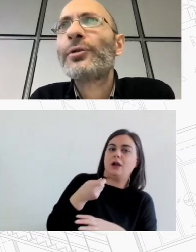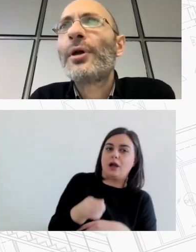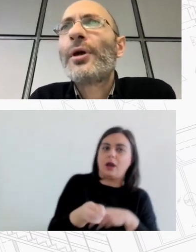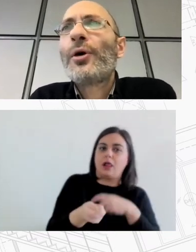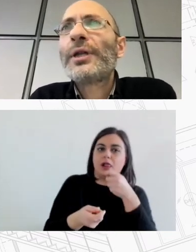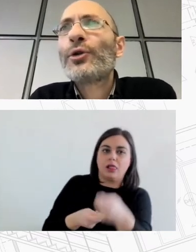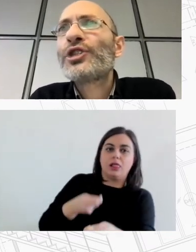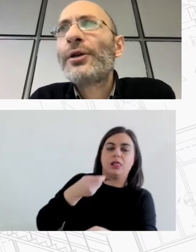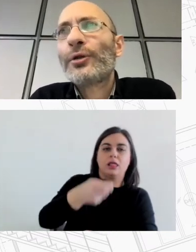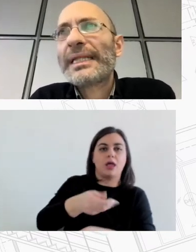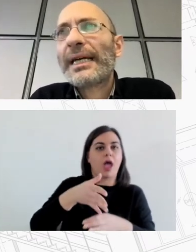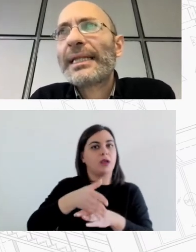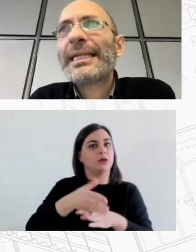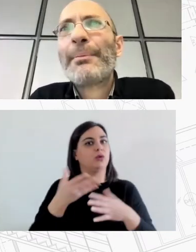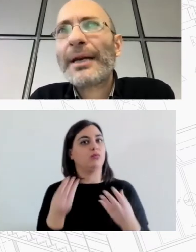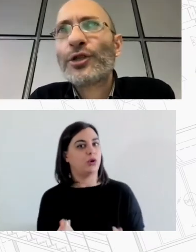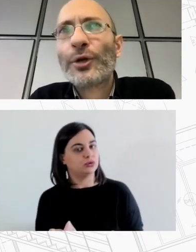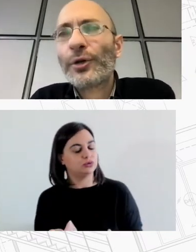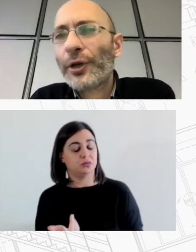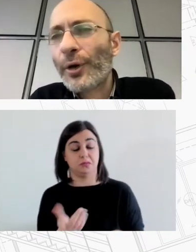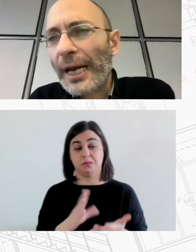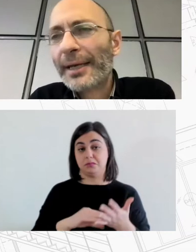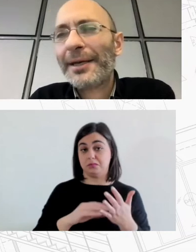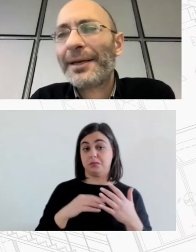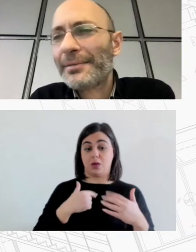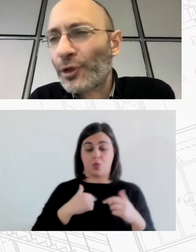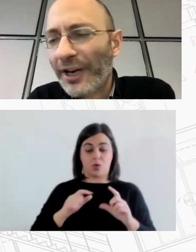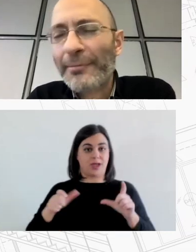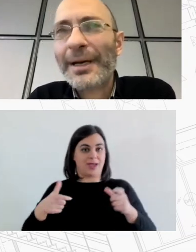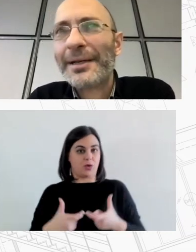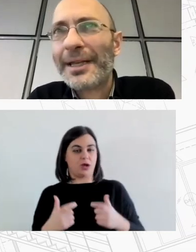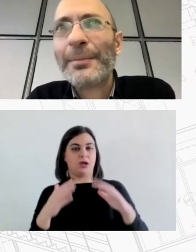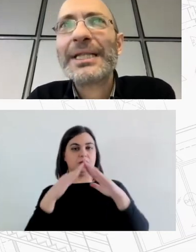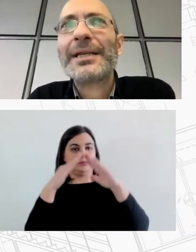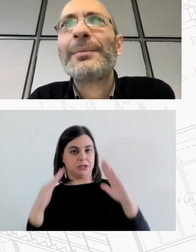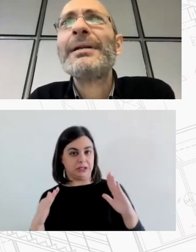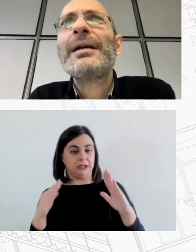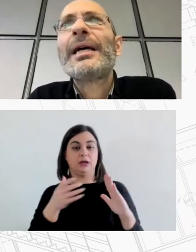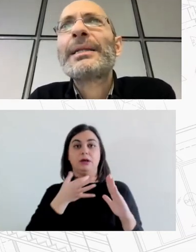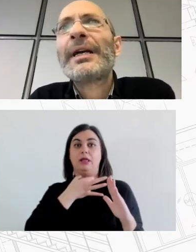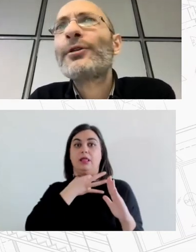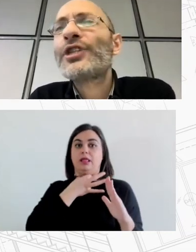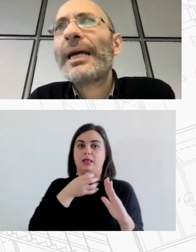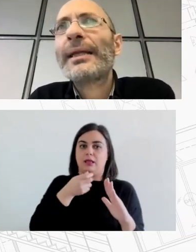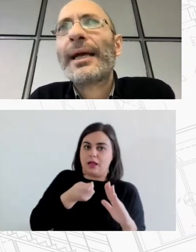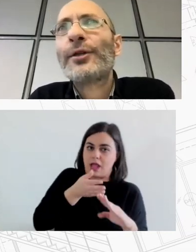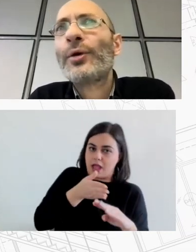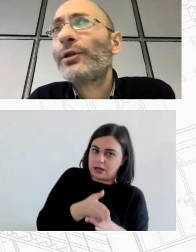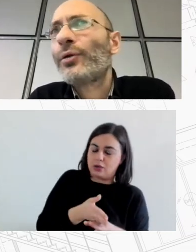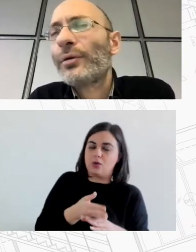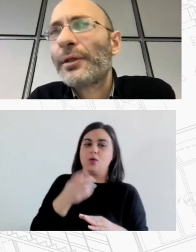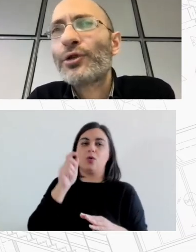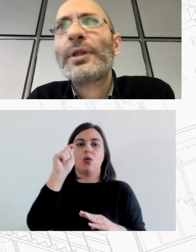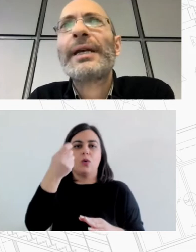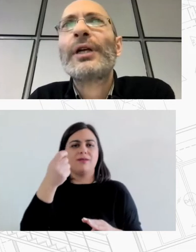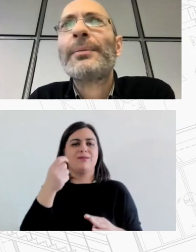πούμε ότι όταν το σύνολο της στεγαστικής δαπάνης των οικοκυριών άρα και το ρεύμα η θέρμανση και λοιπά ξεπερνά το 40% ή